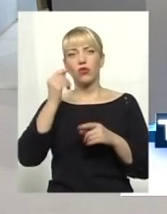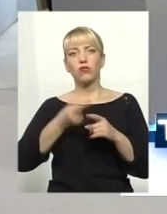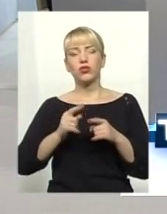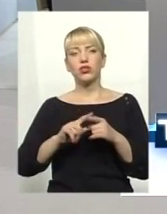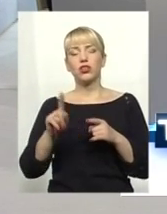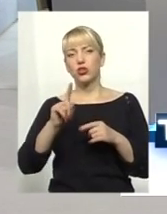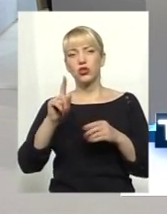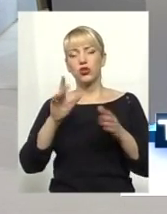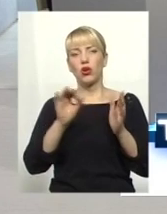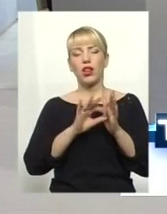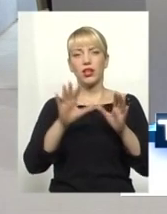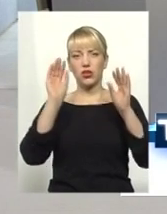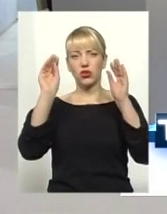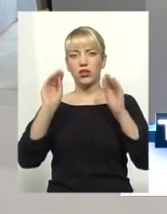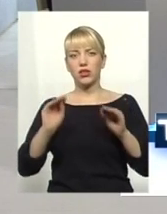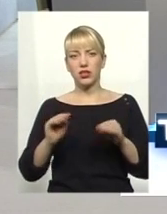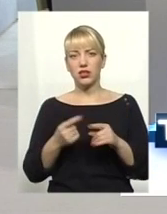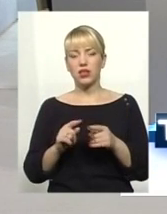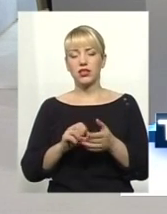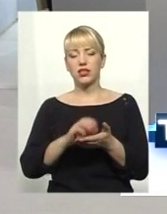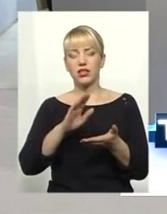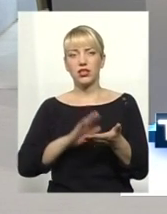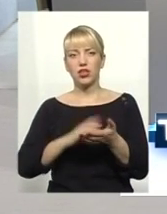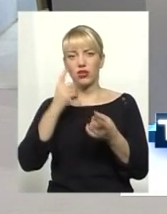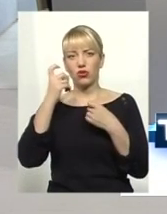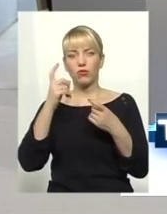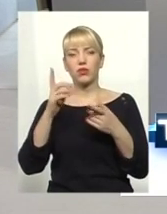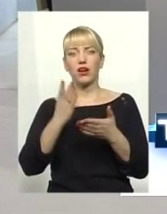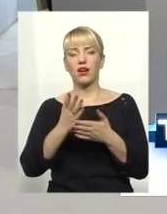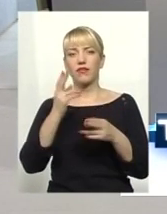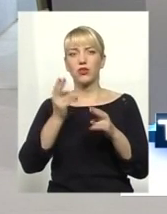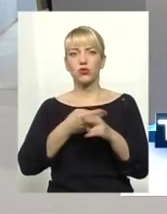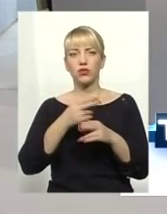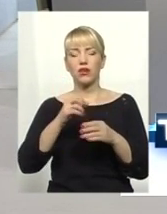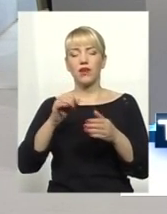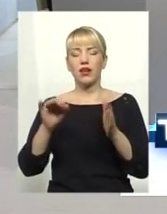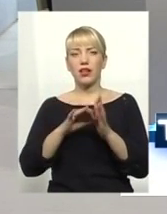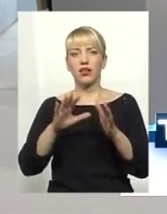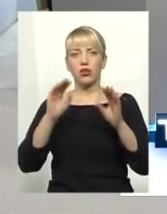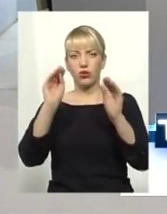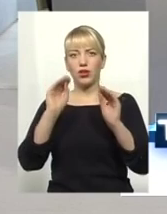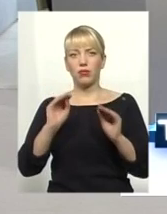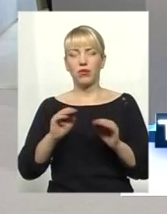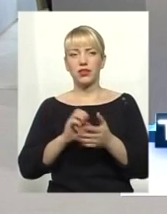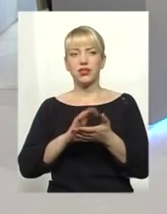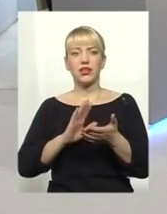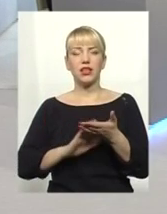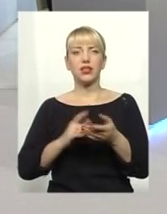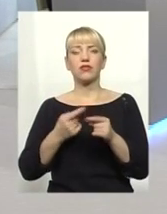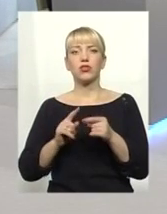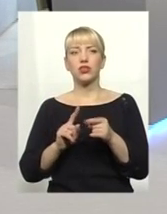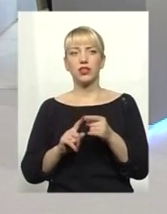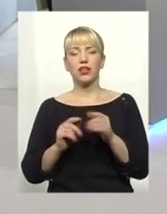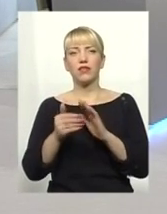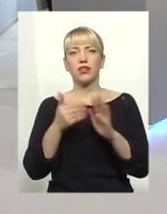декларації, в електронній декларації, зазначається інформація, яка відсутня в електронних базах даних, відповідно ці розділи, що назвав Віктор Іванович, вони і викликали